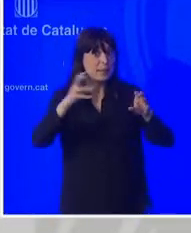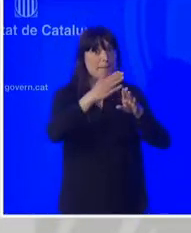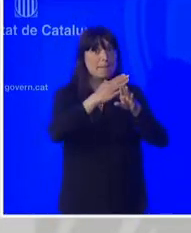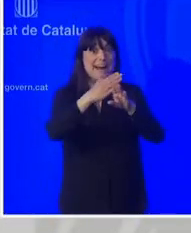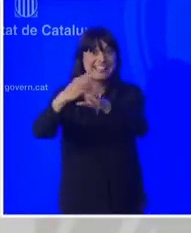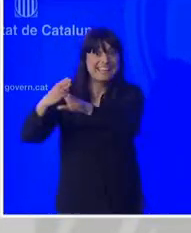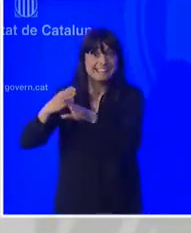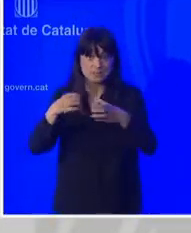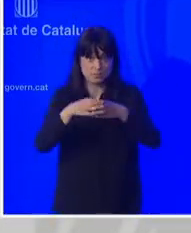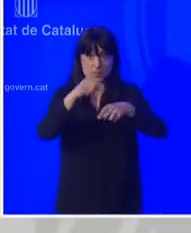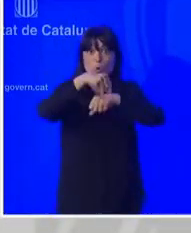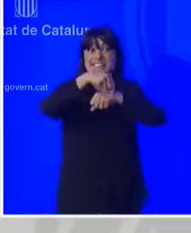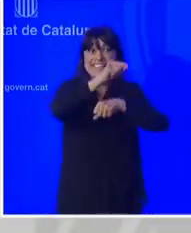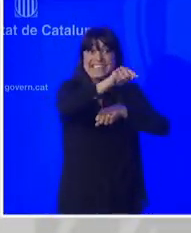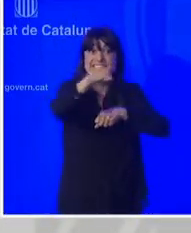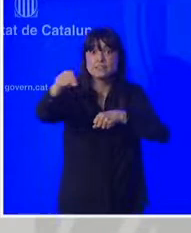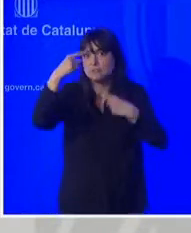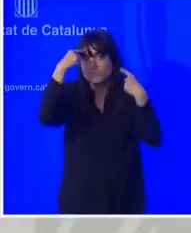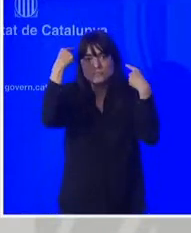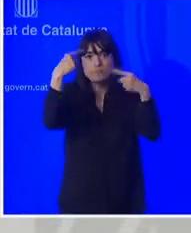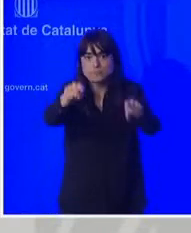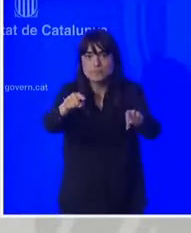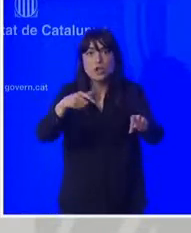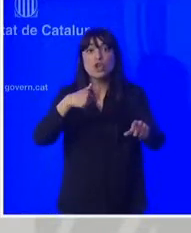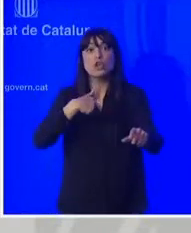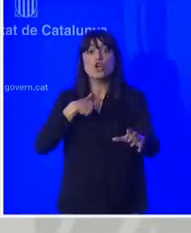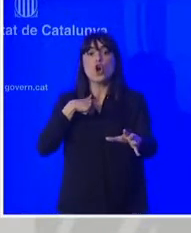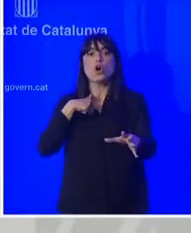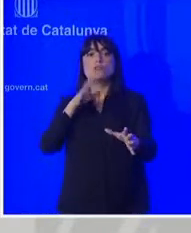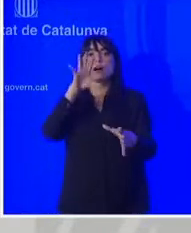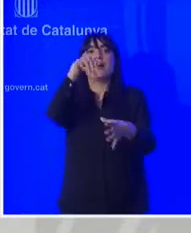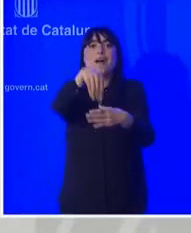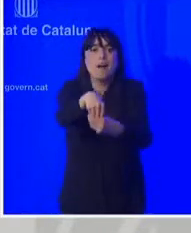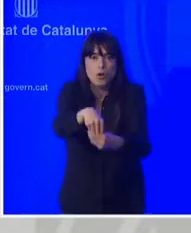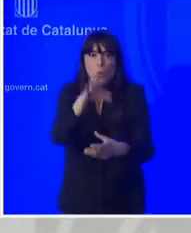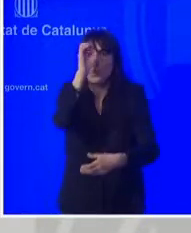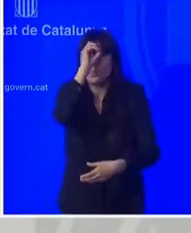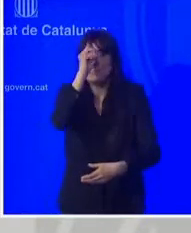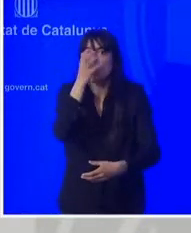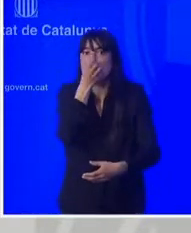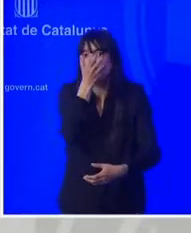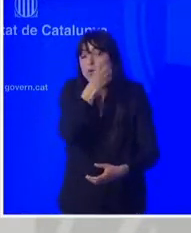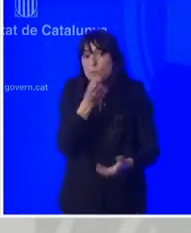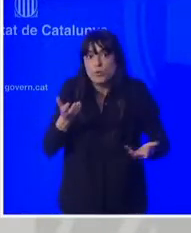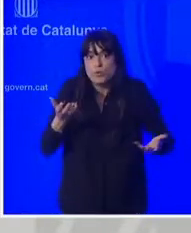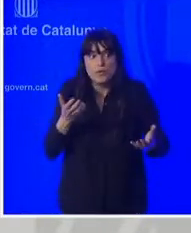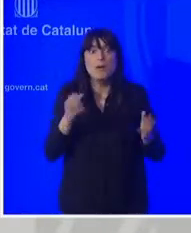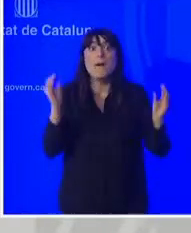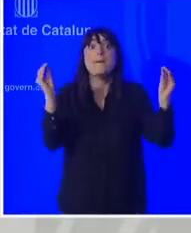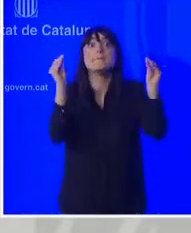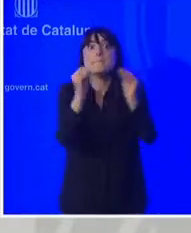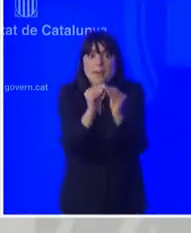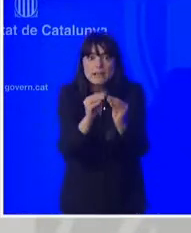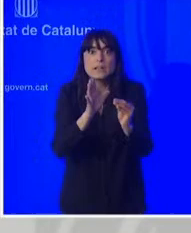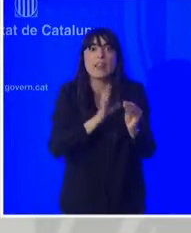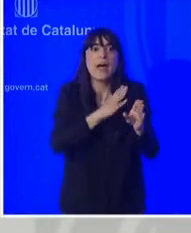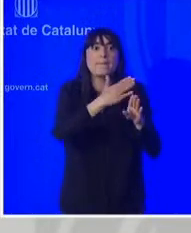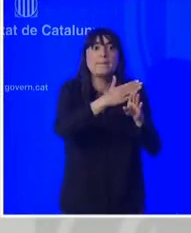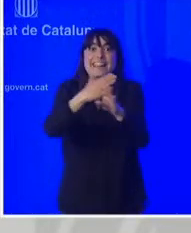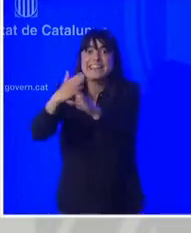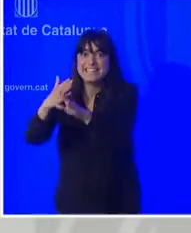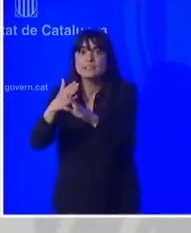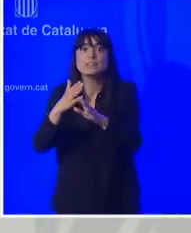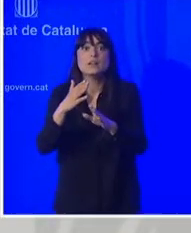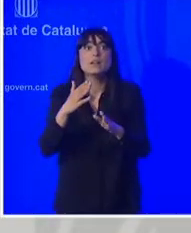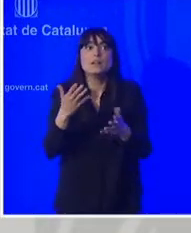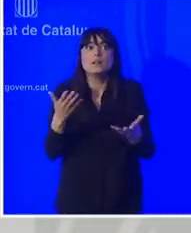partits i em permetrà que no entri a valoració de continguts de pactes entre partits polítics no em correspon com a portaveu del govern jo l